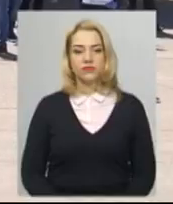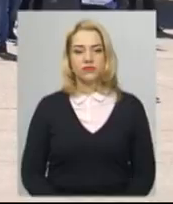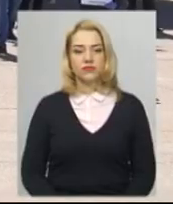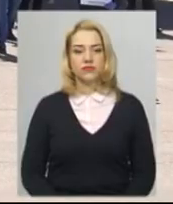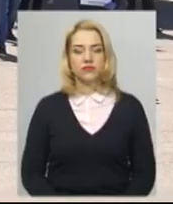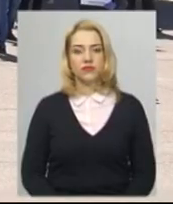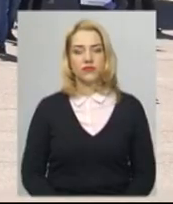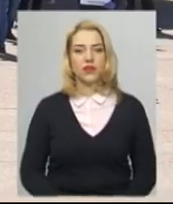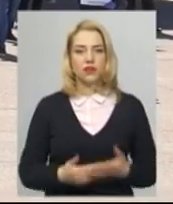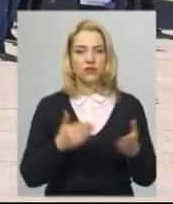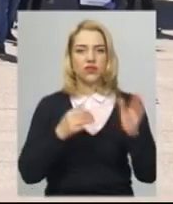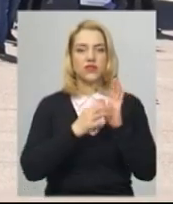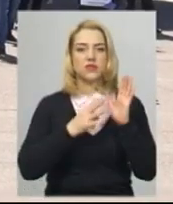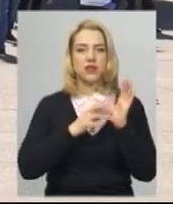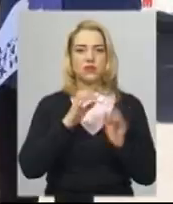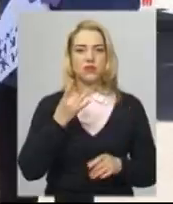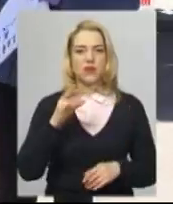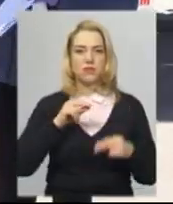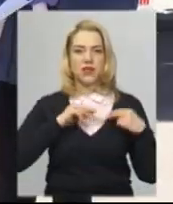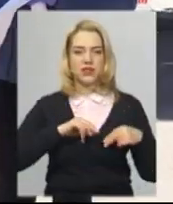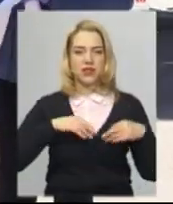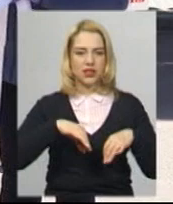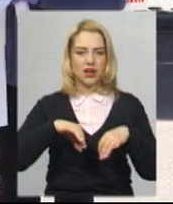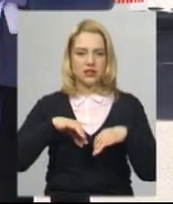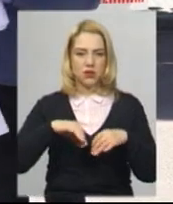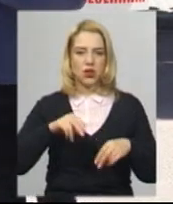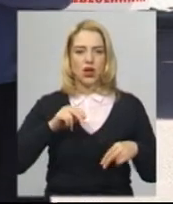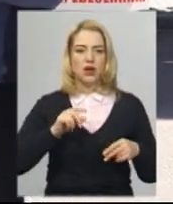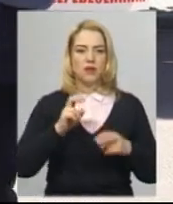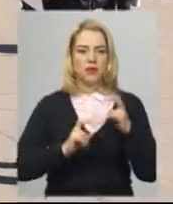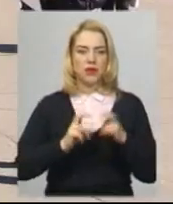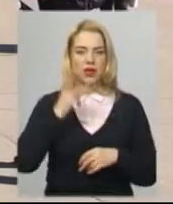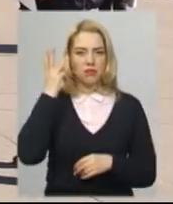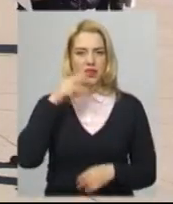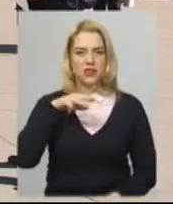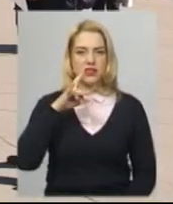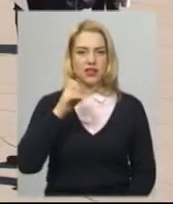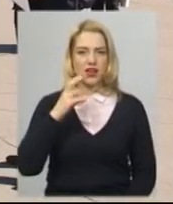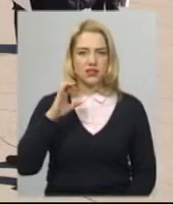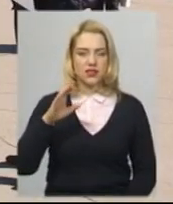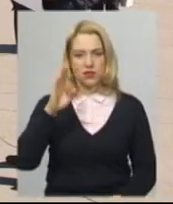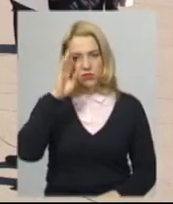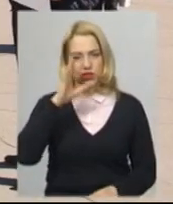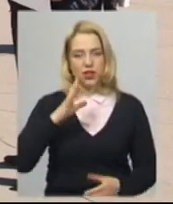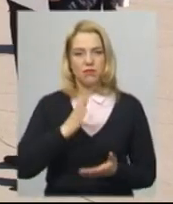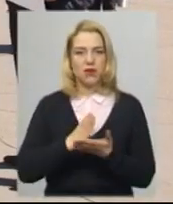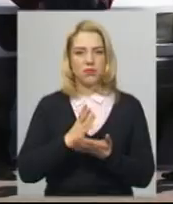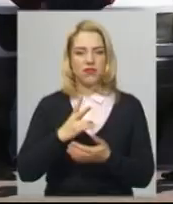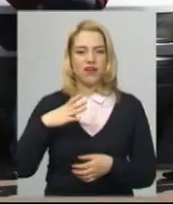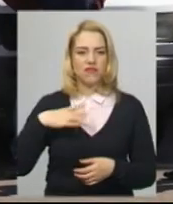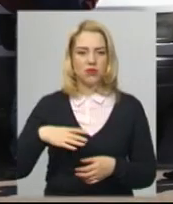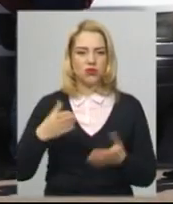Від 18 березня працівник транспортного підприємства «Хмельницьк Транс» Сергій Говоровський перебуває в вимушеній відпустці через